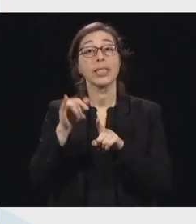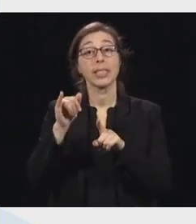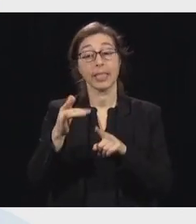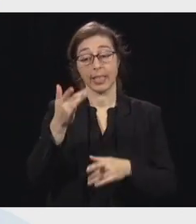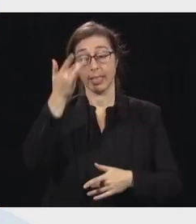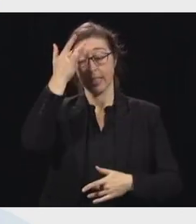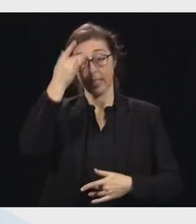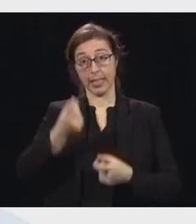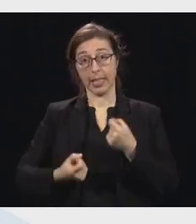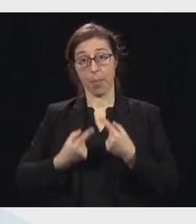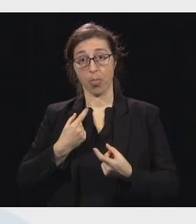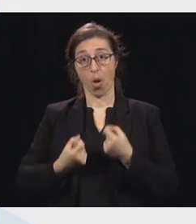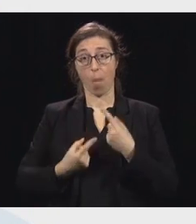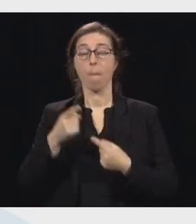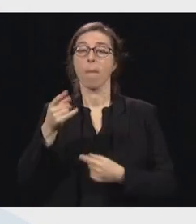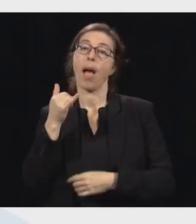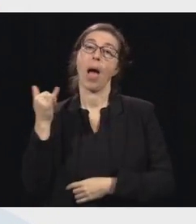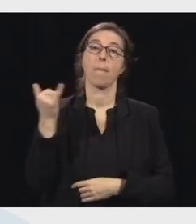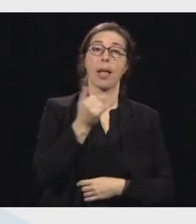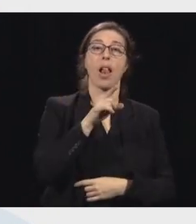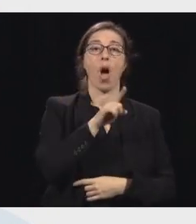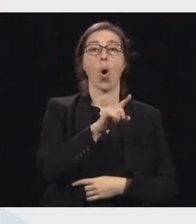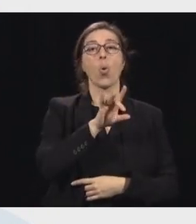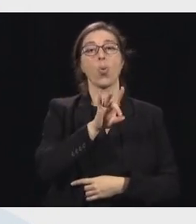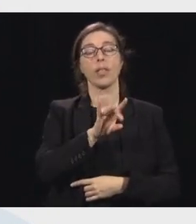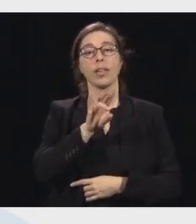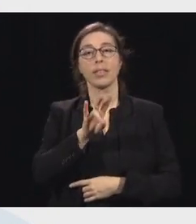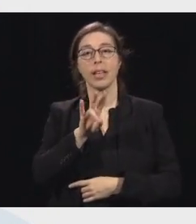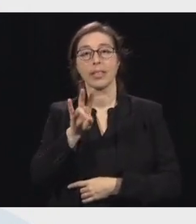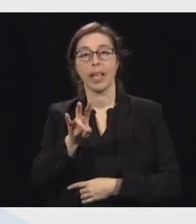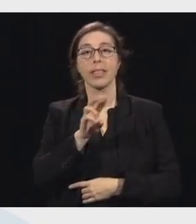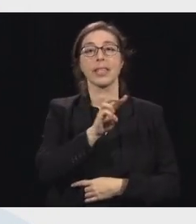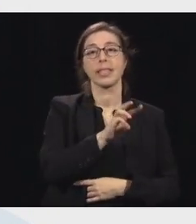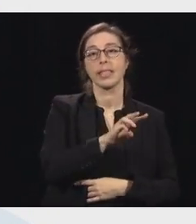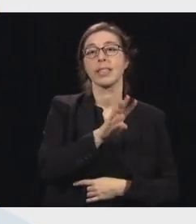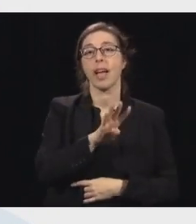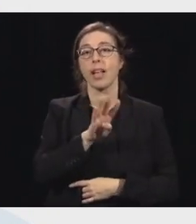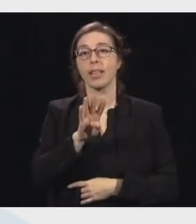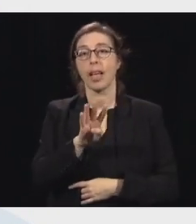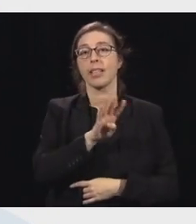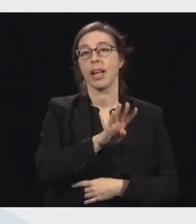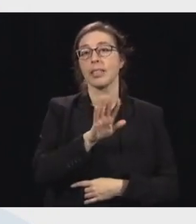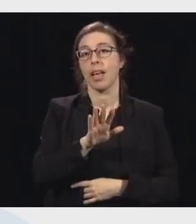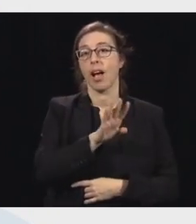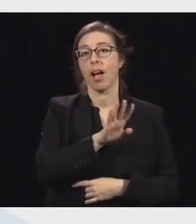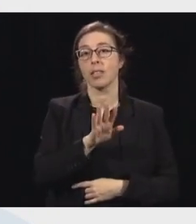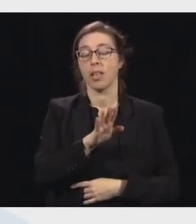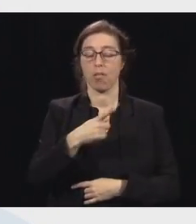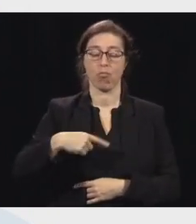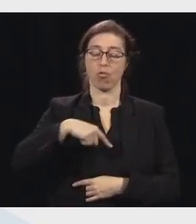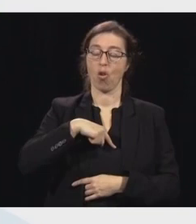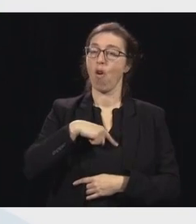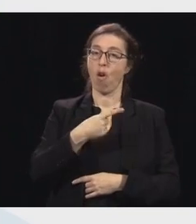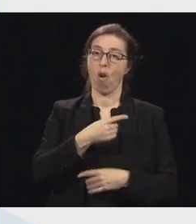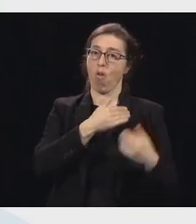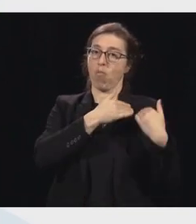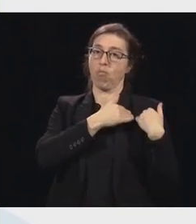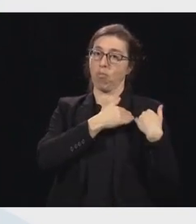-877-644-4545. On va s'occuper de vous autres, là. Ça va très bien